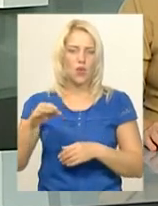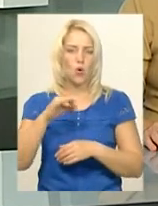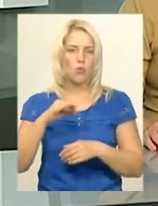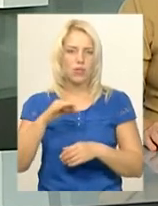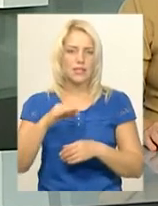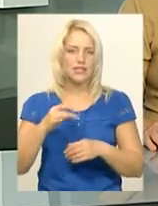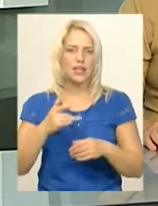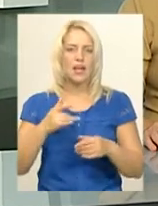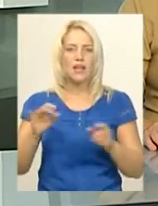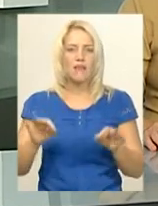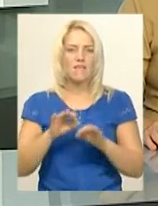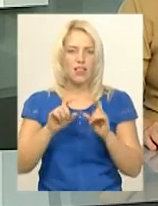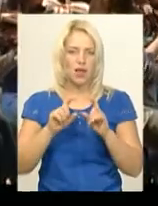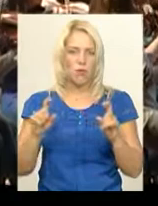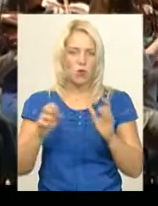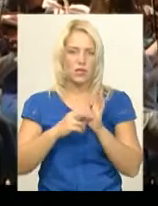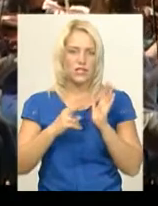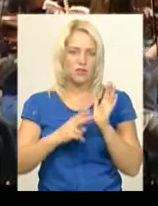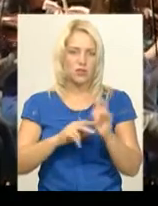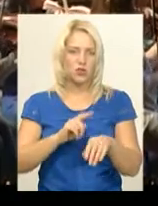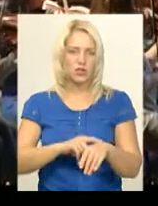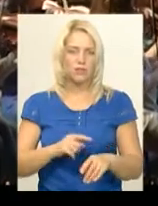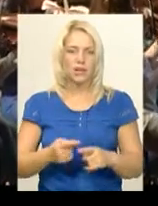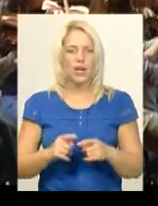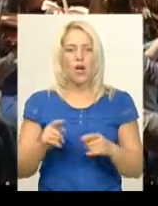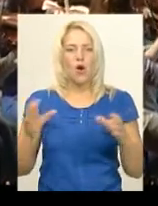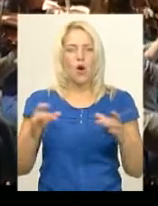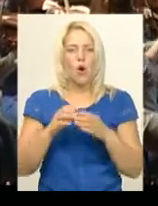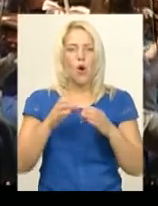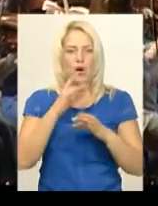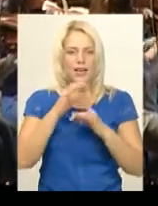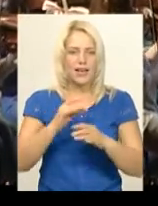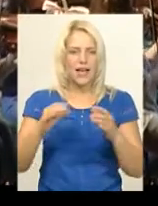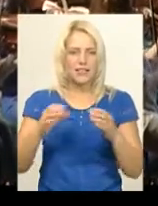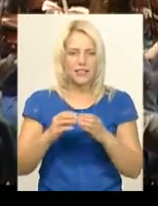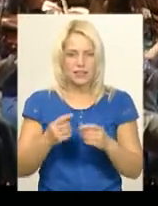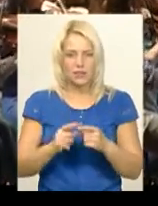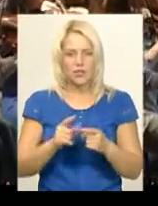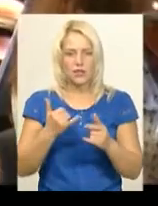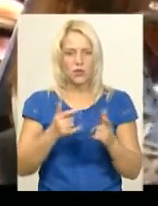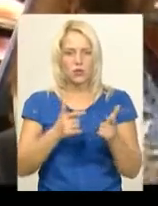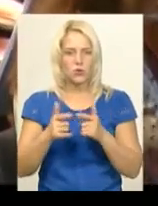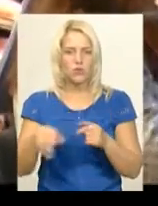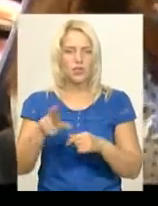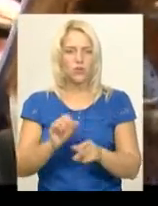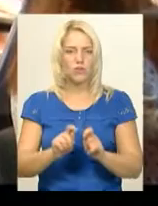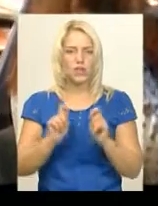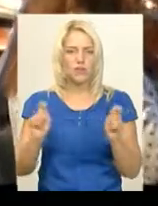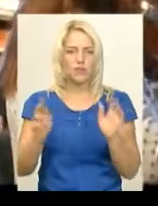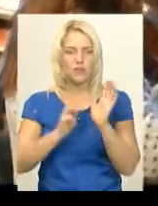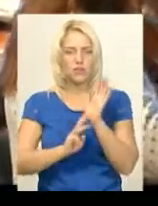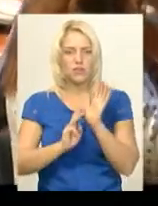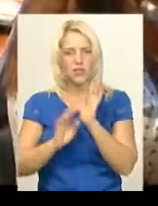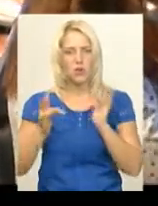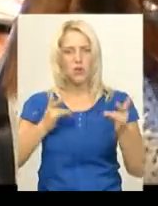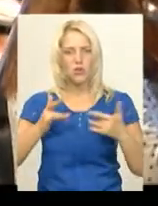17-й годині. Академічний симфонічний оркестр Хмельницької обласної філармонії готується до відкриття 80-го